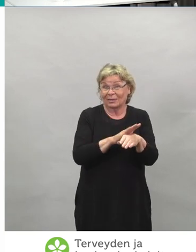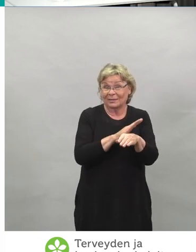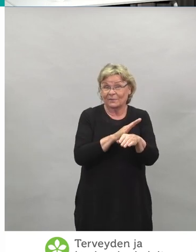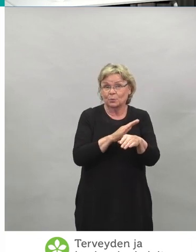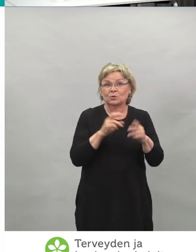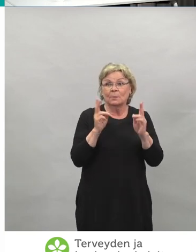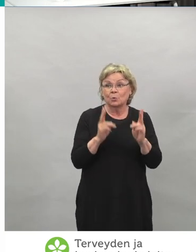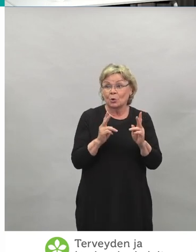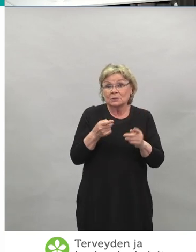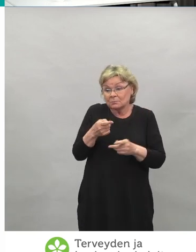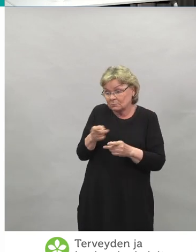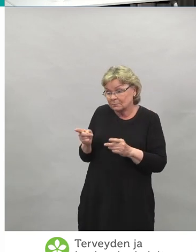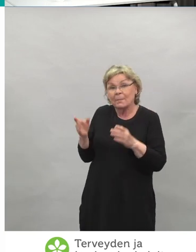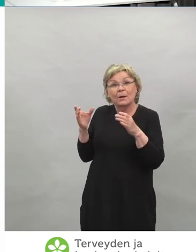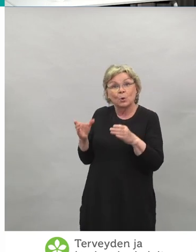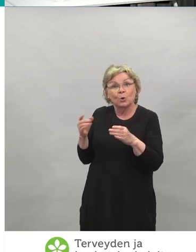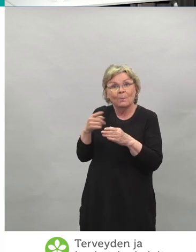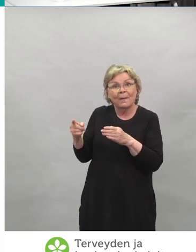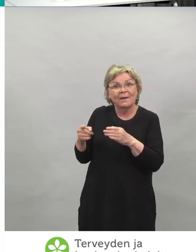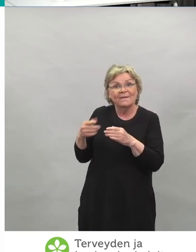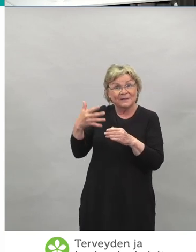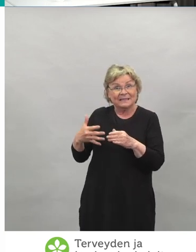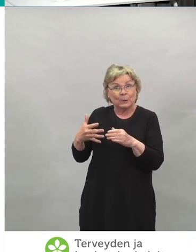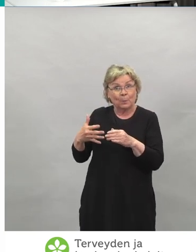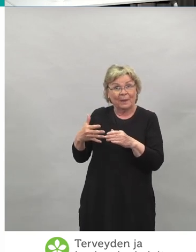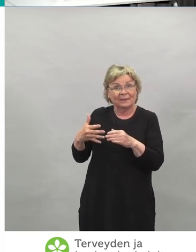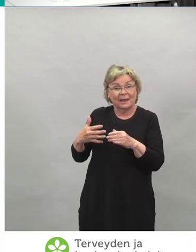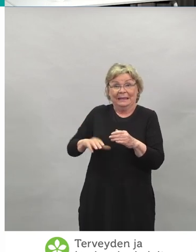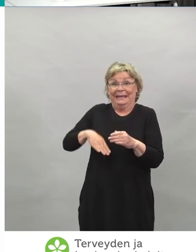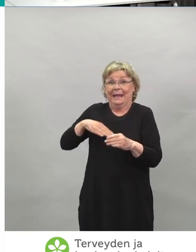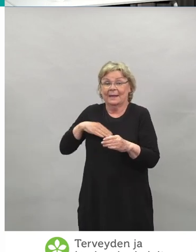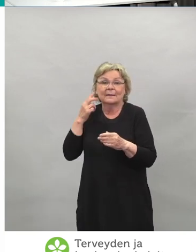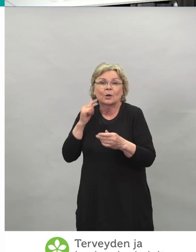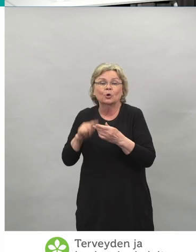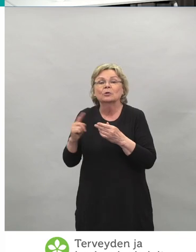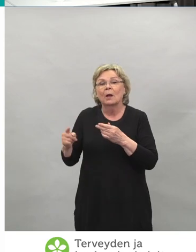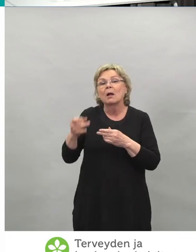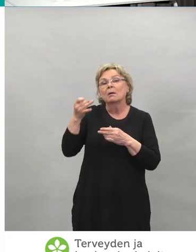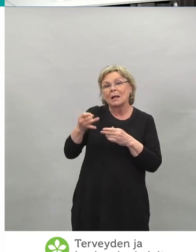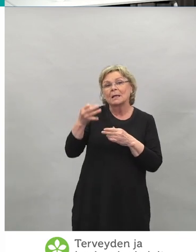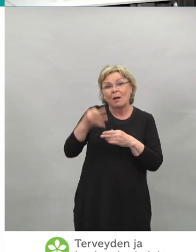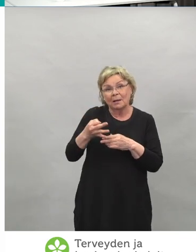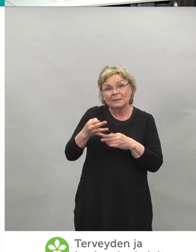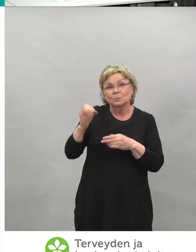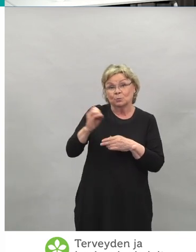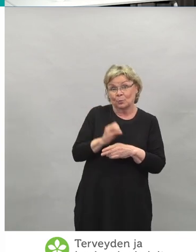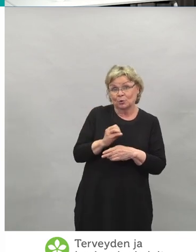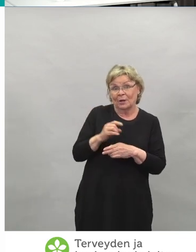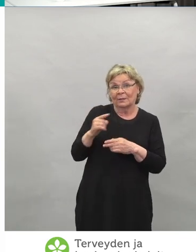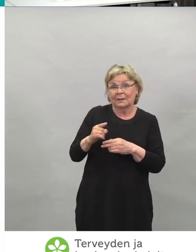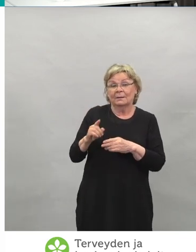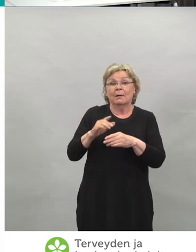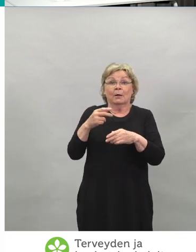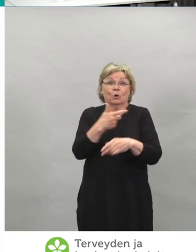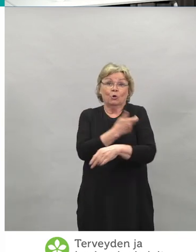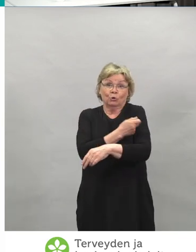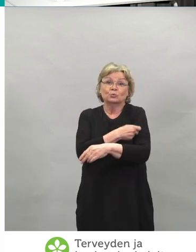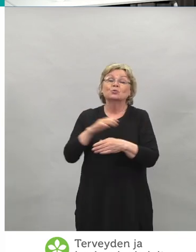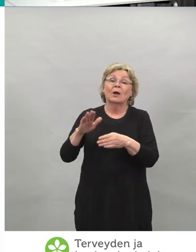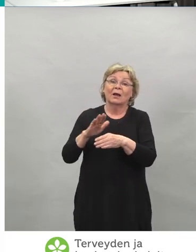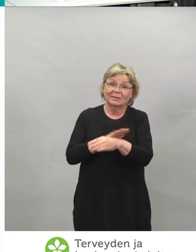täyttäneissäkin on jo yli 80 prosentin rokotuskattavuus. Ja näyttää nyt hyvältä siinä, että